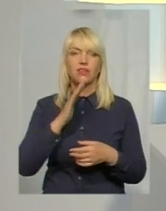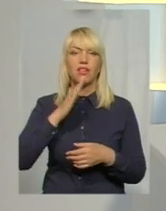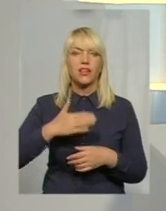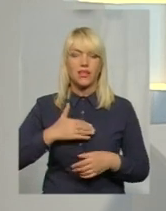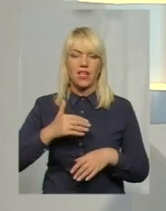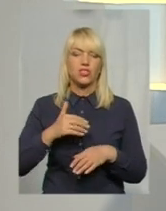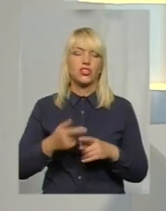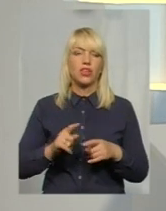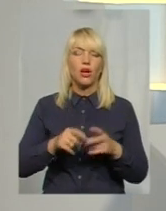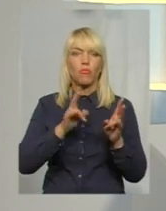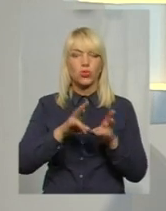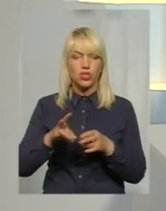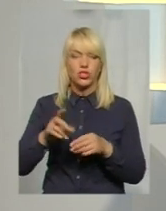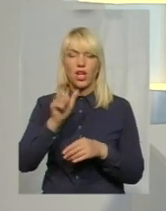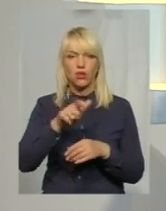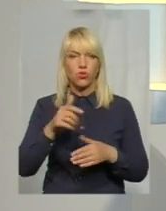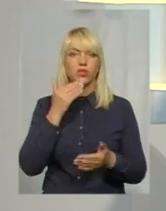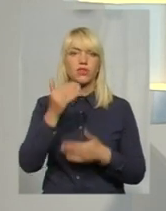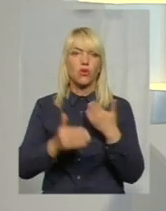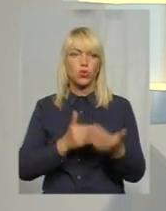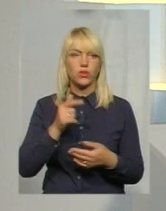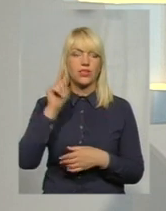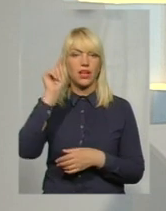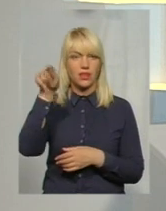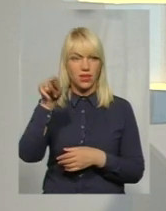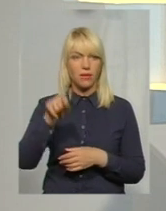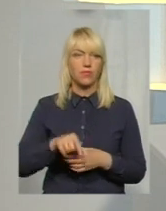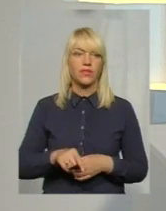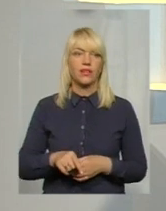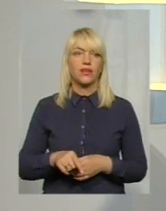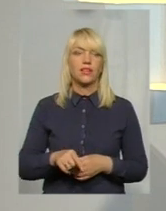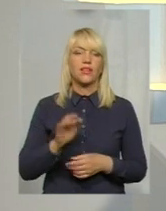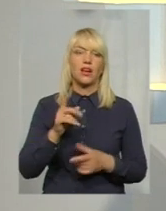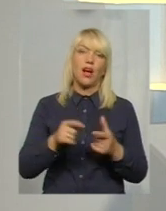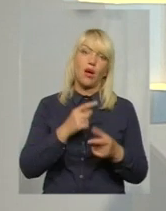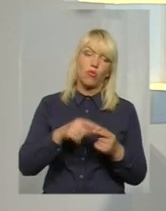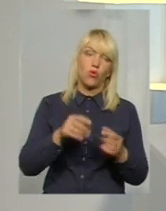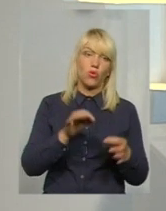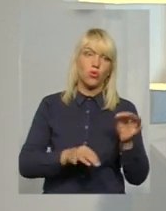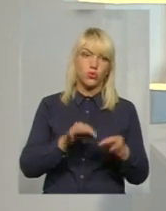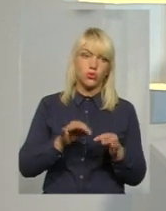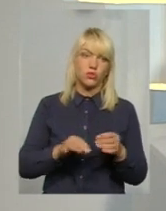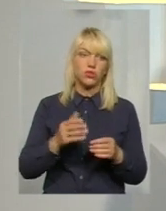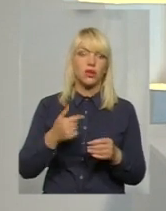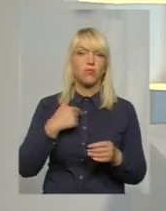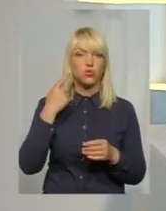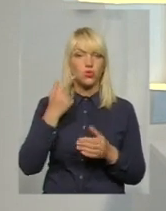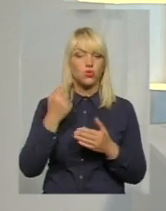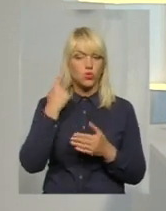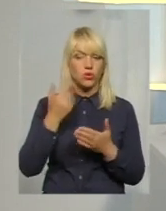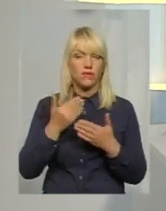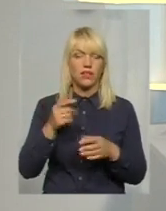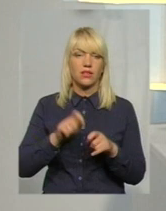пасічники постраждалі звернулися. І саме там, а як ні, то у суді, ми знову ж таки про це чули від наших експертів, мають